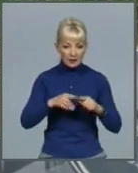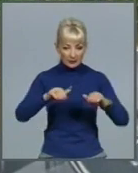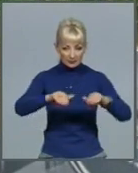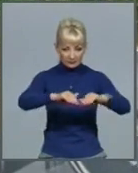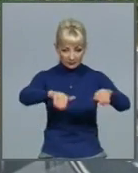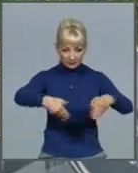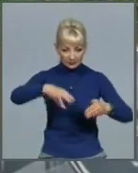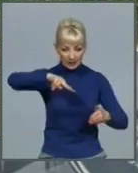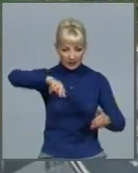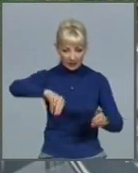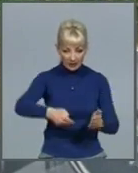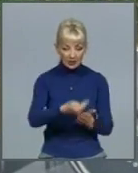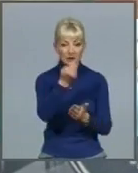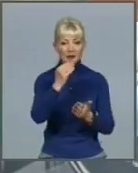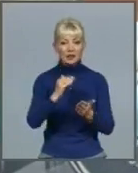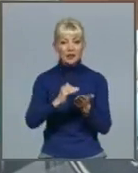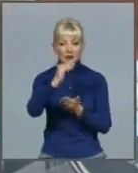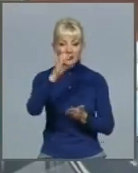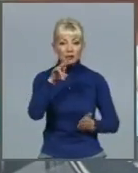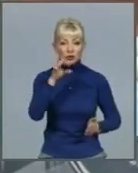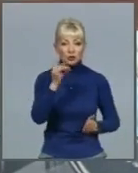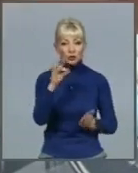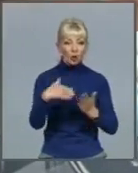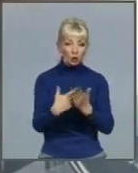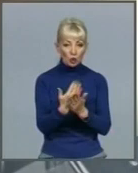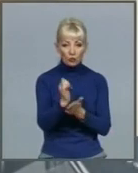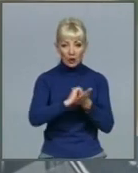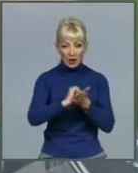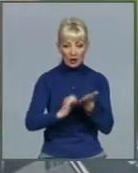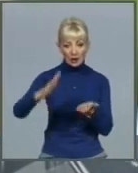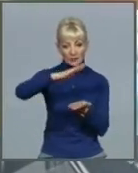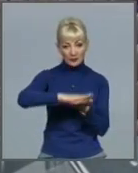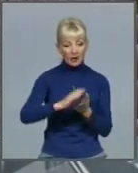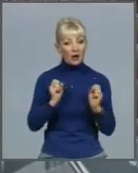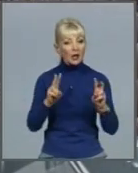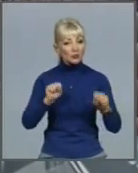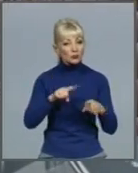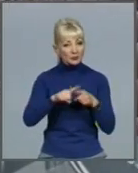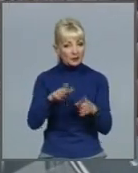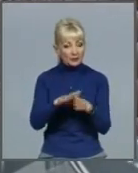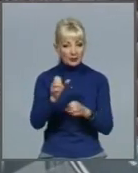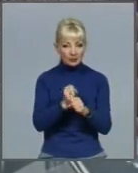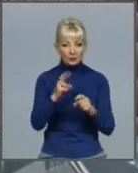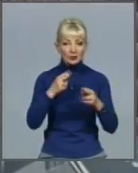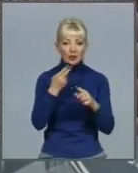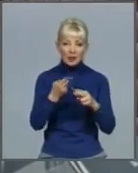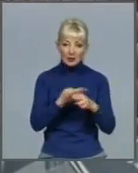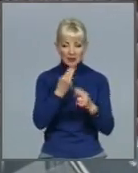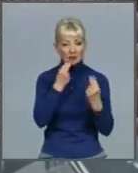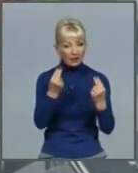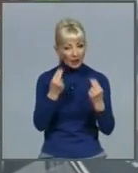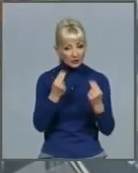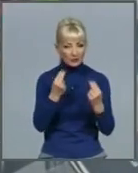поселити нове покриття. Аби впоратися якомога скоріше, але без втрати якості та за дотриманням всього